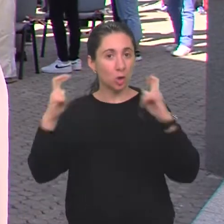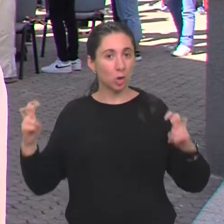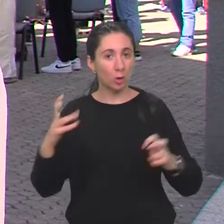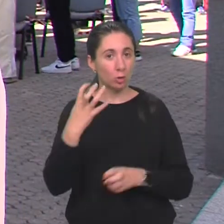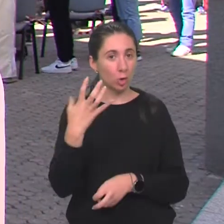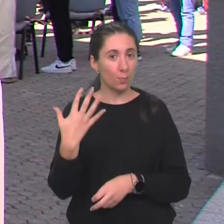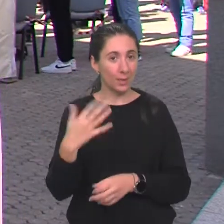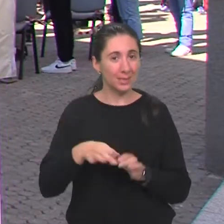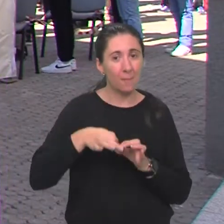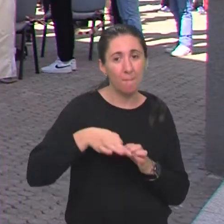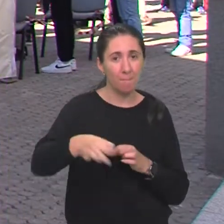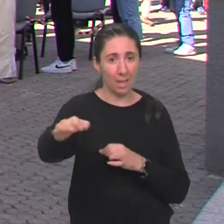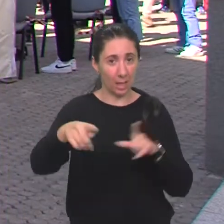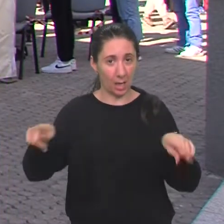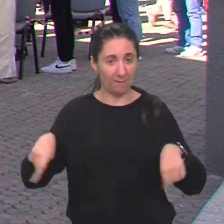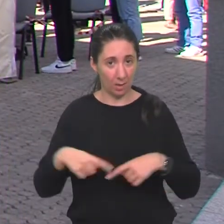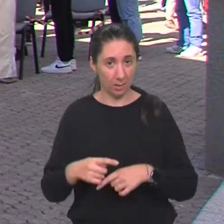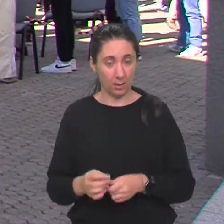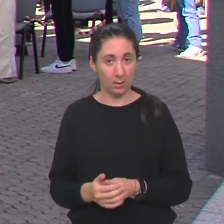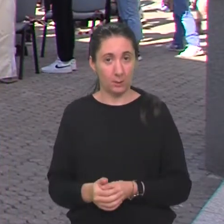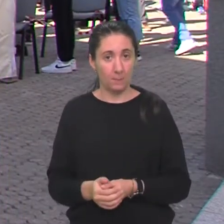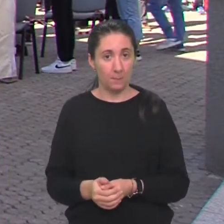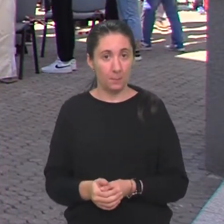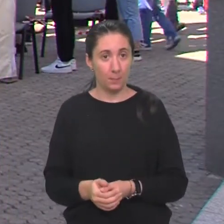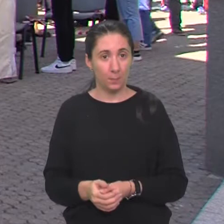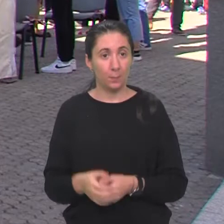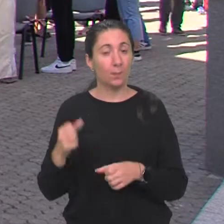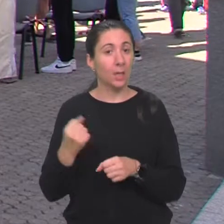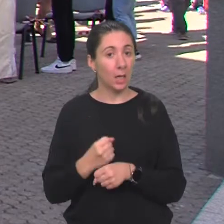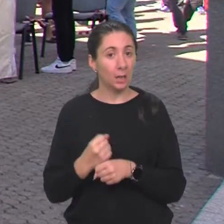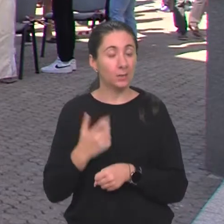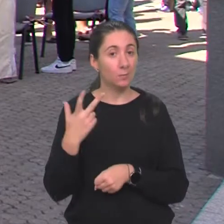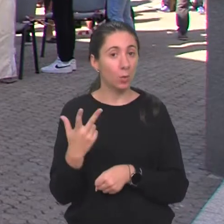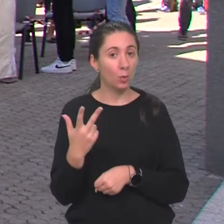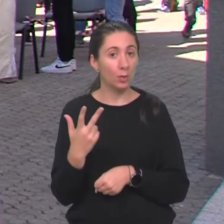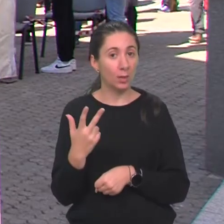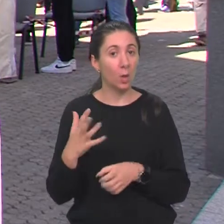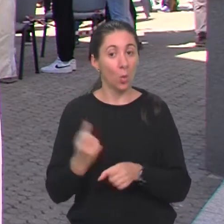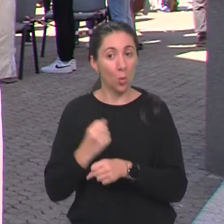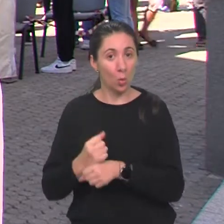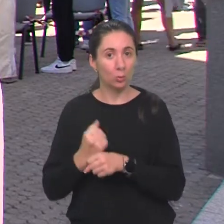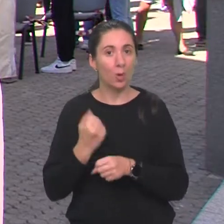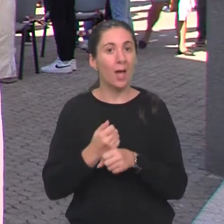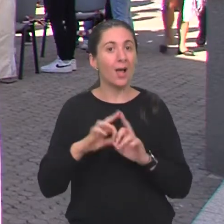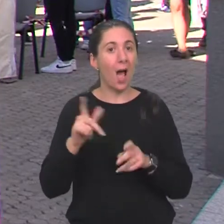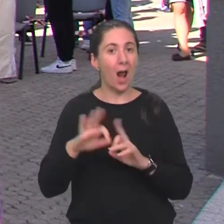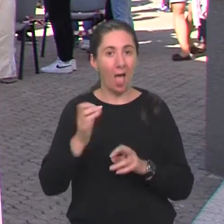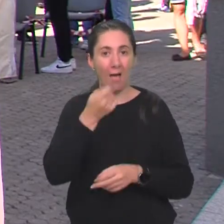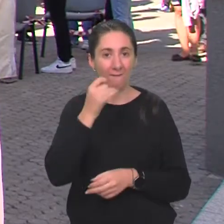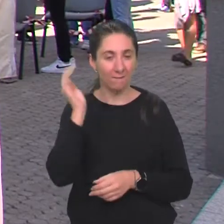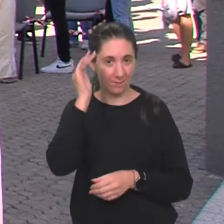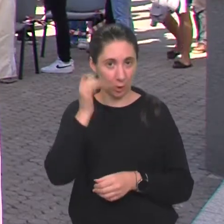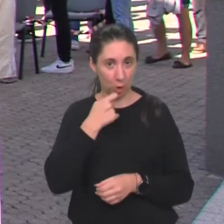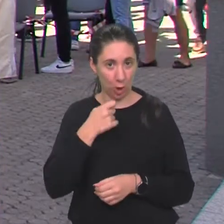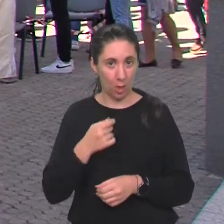450 metara kvadratnih. Radili smo tri vrlo uspješne gala večere, što